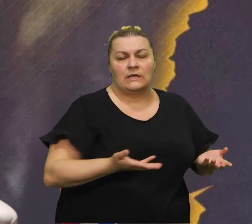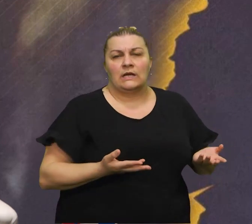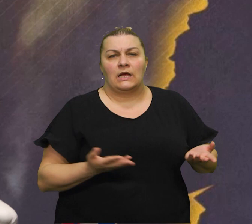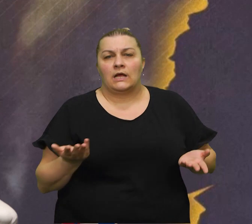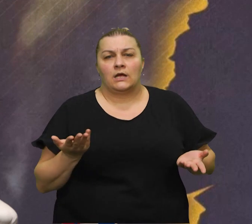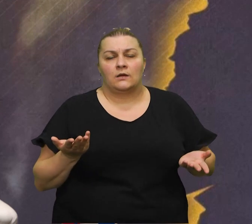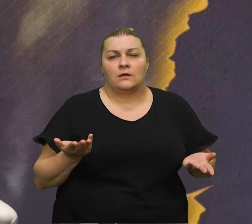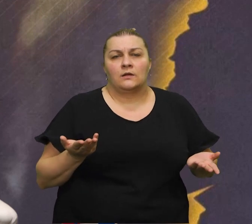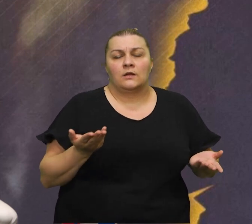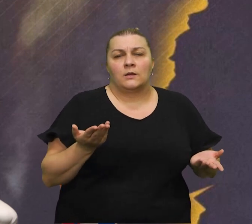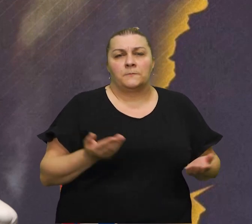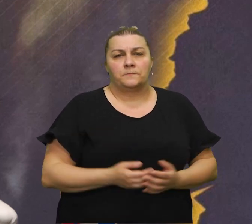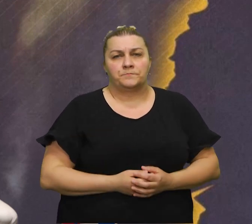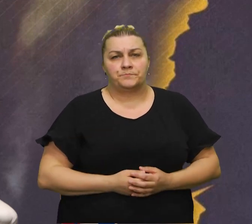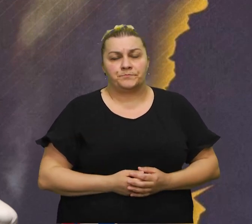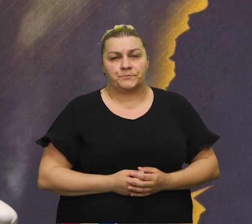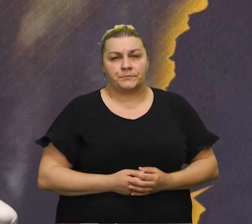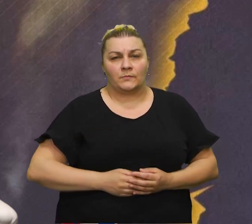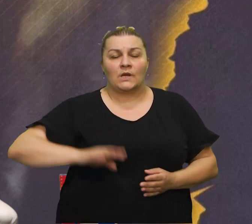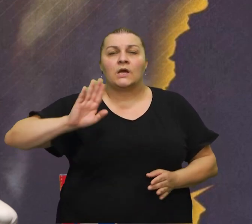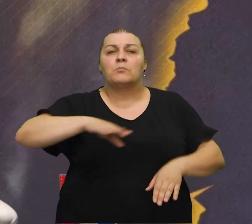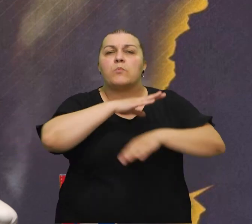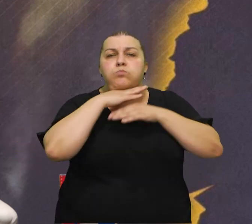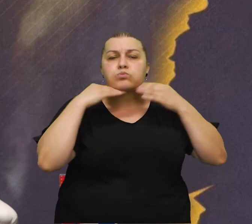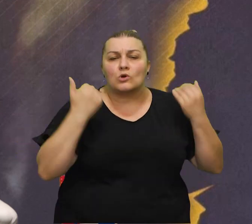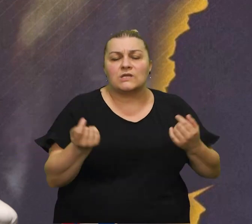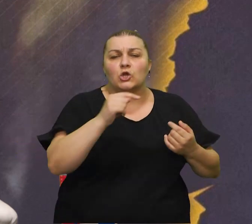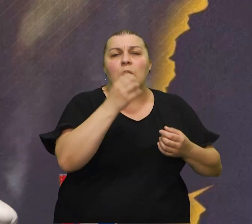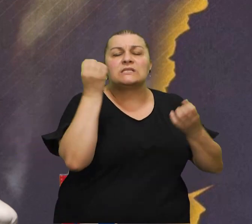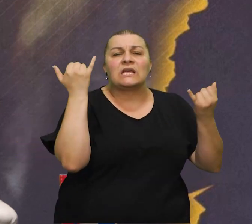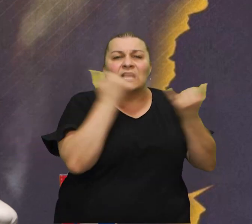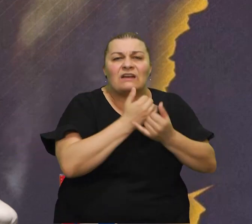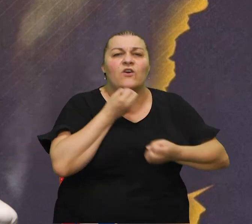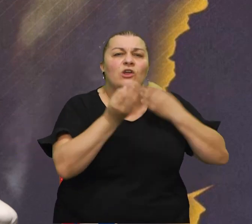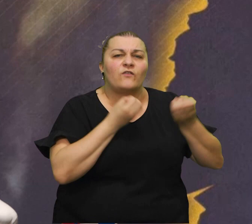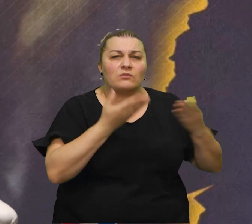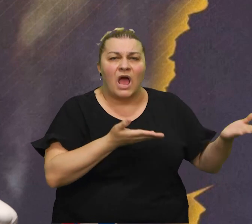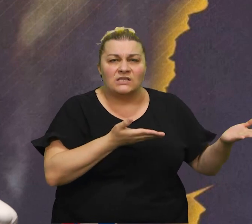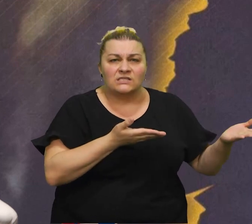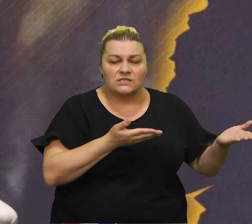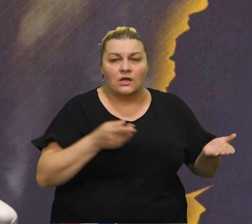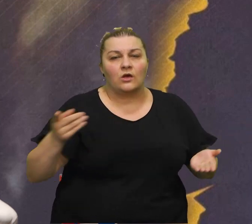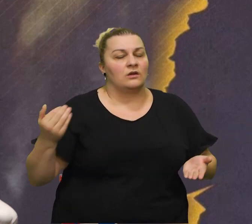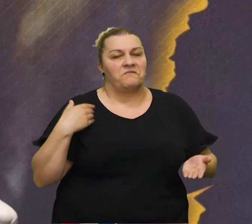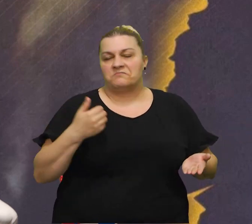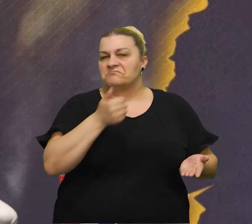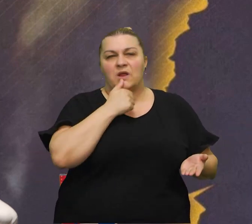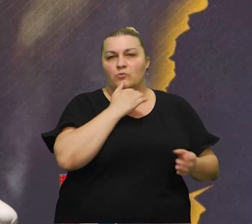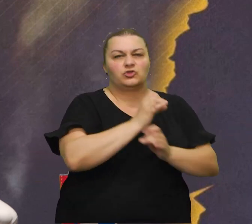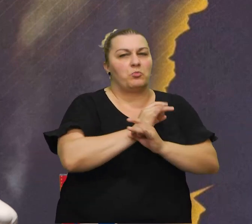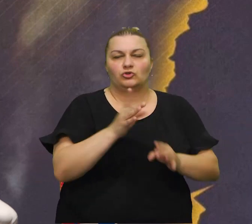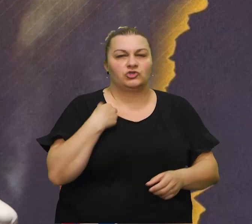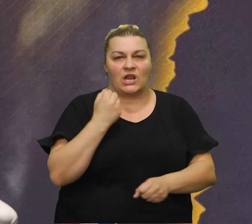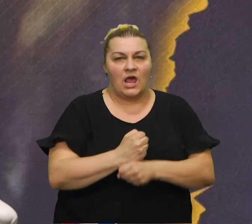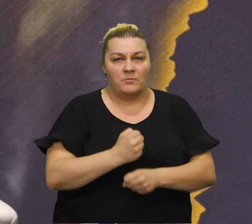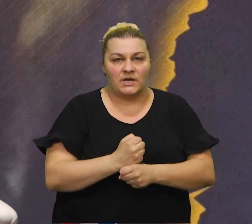spriječi, nego puno ima tisne desinformacija. Znaš što Amerika? On nama ne mogu ništa. Znači imamo